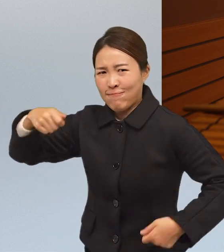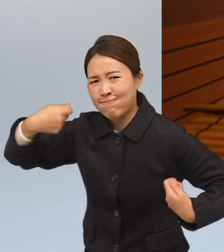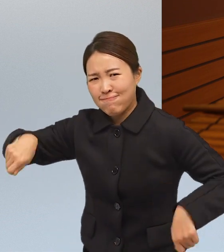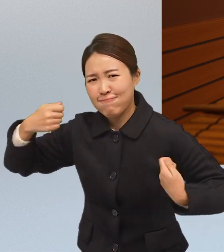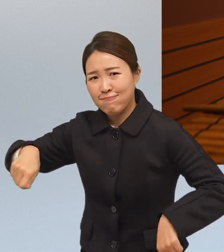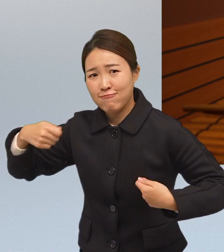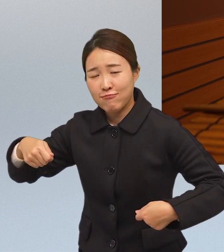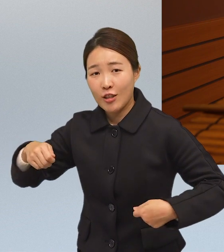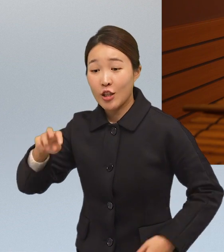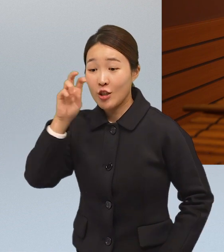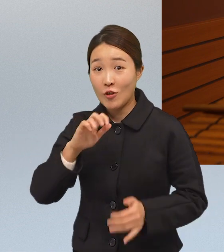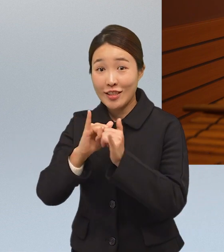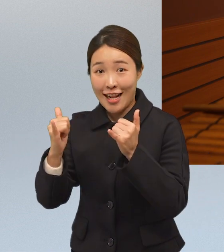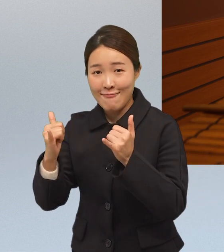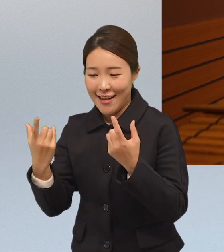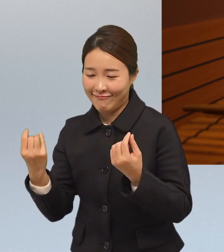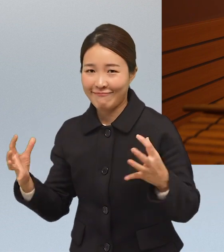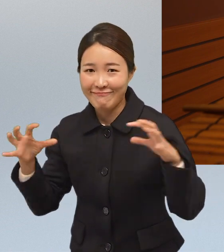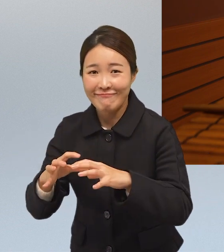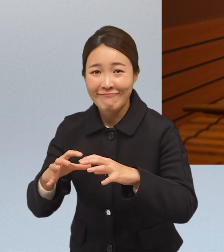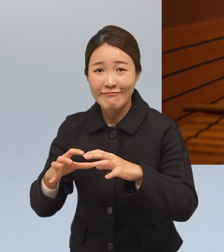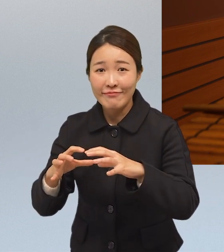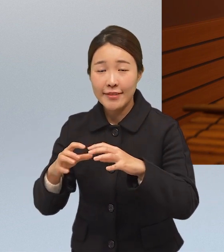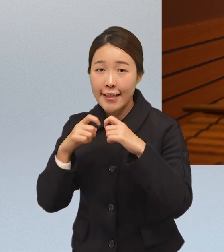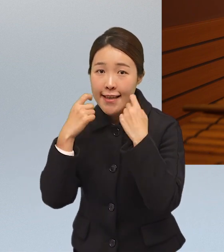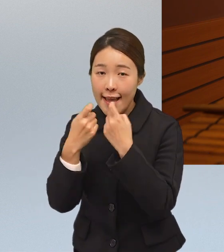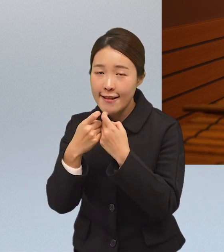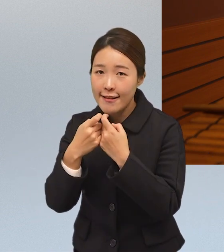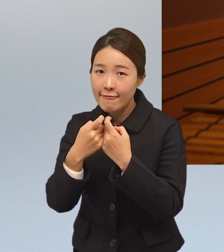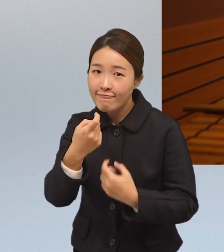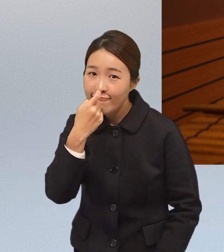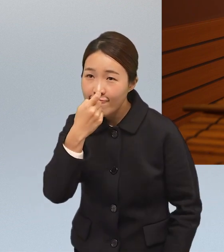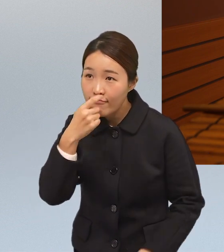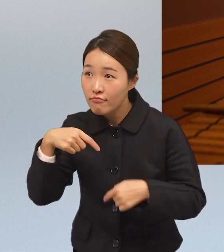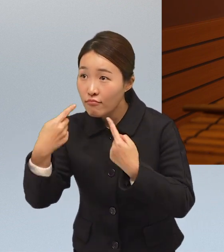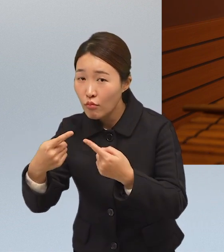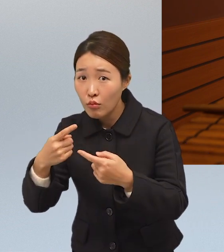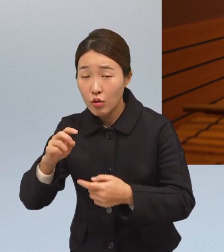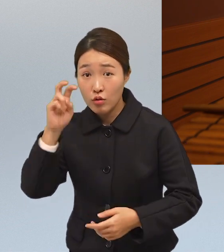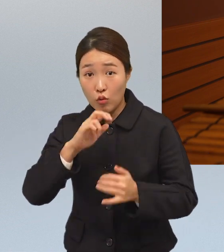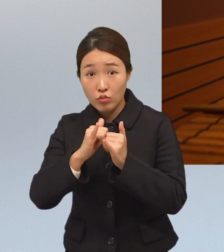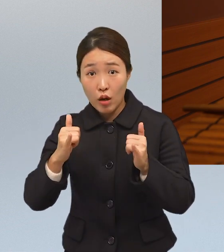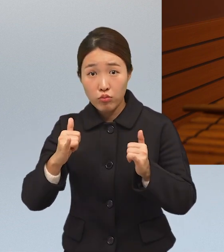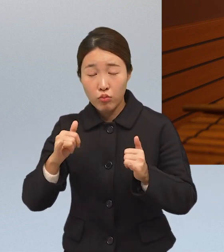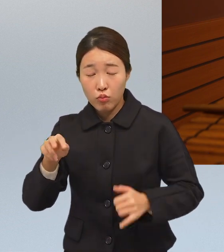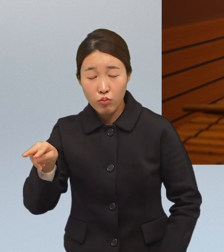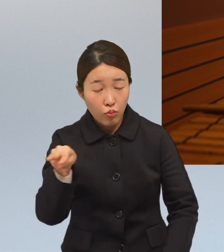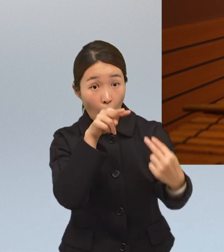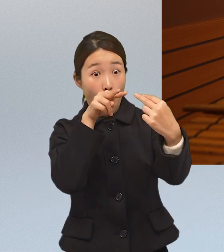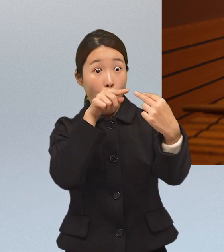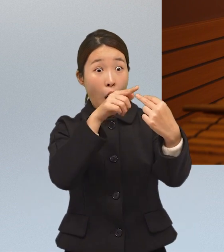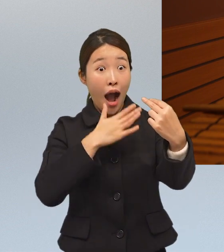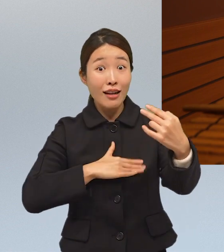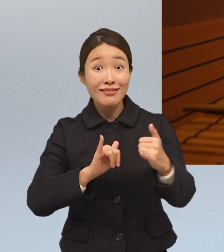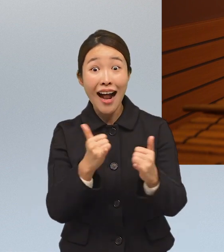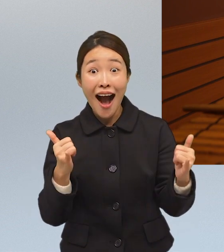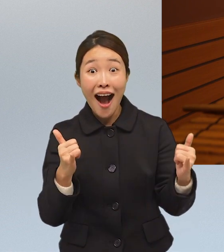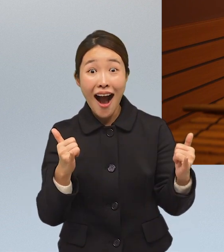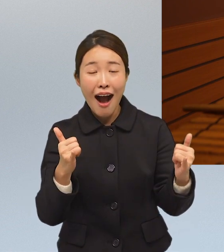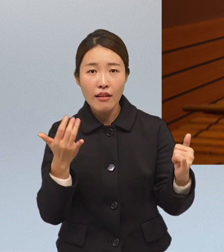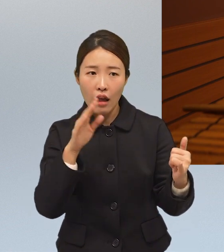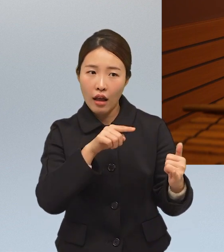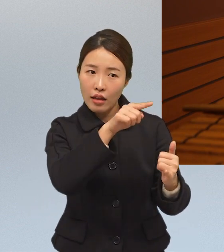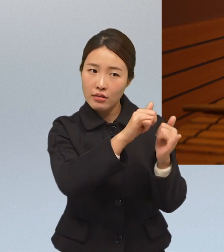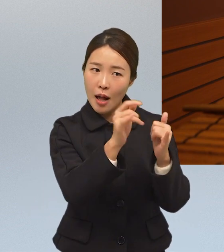연주자분들 대동하고 배우러 간단 말이에요 개인 레슨 되도록 받으러 가고 있으면 연주자가 막 어? 저기 아는 사람이 있어요